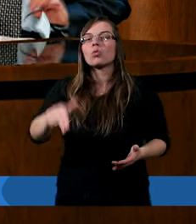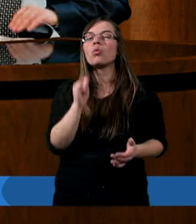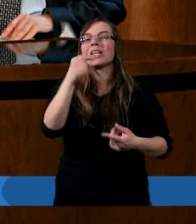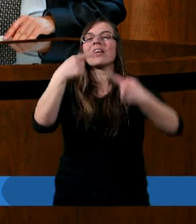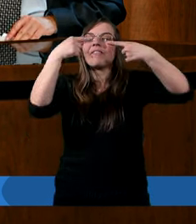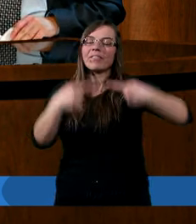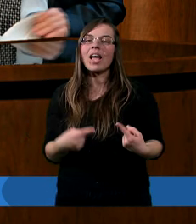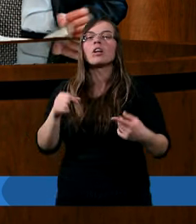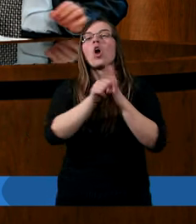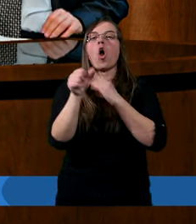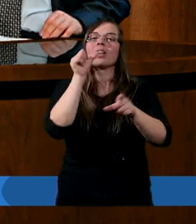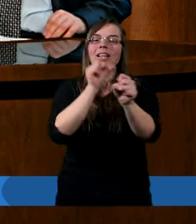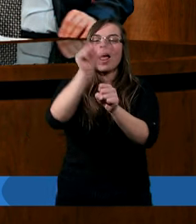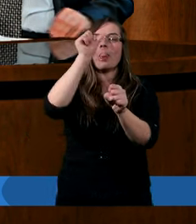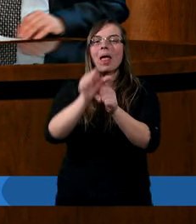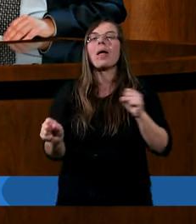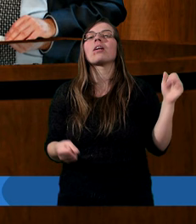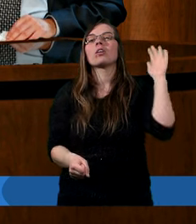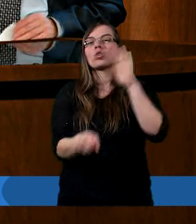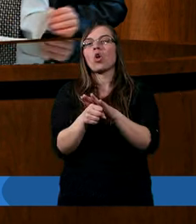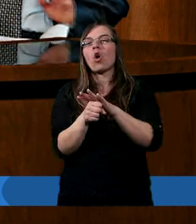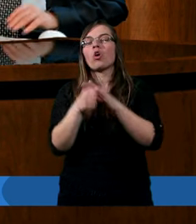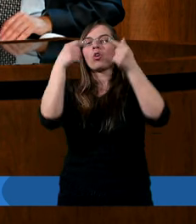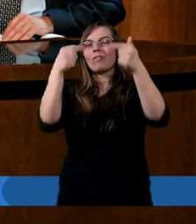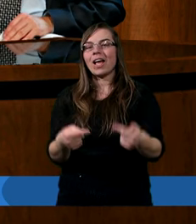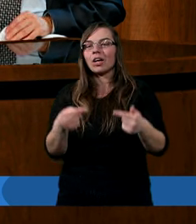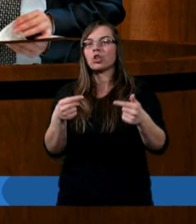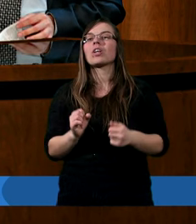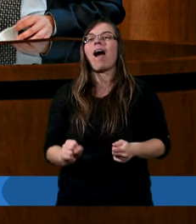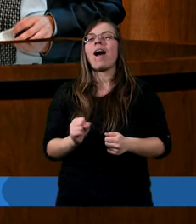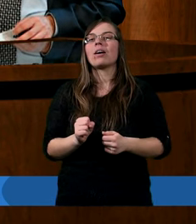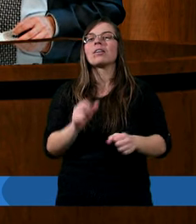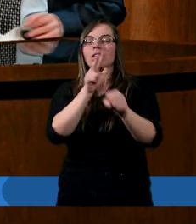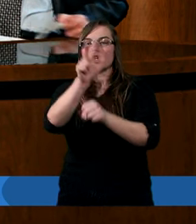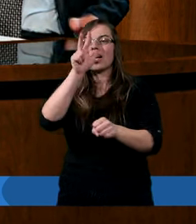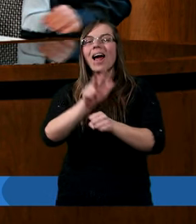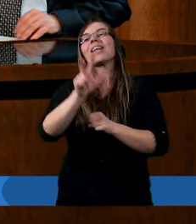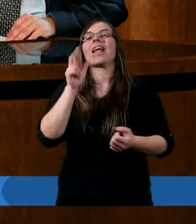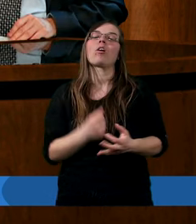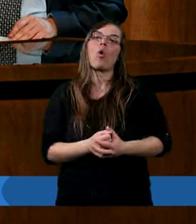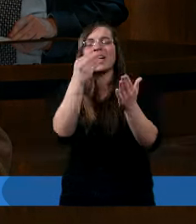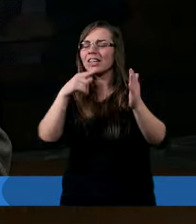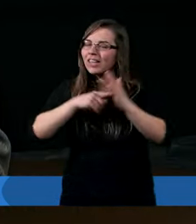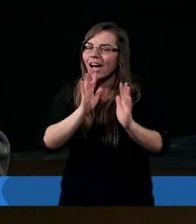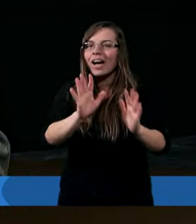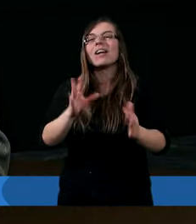i wiersz od jedenastego do wiersza trzynastego?